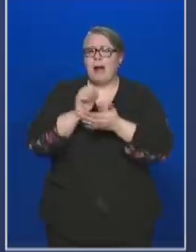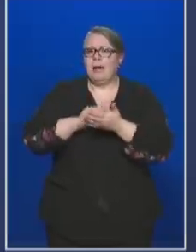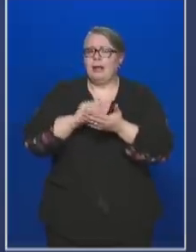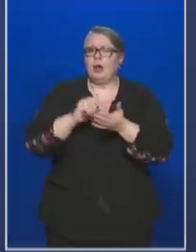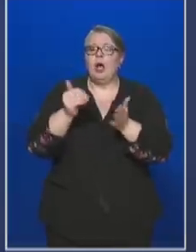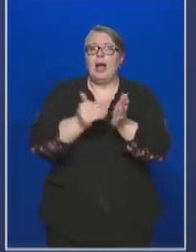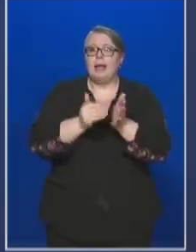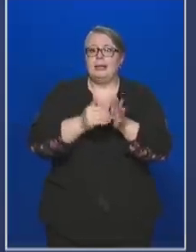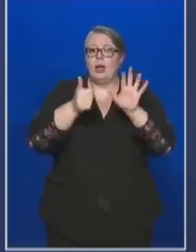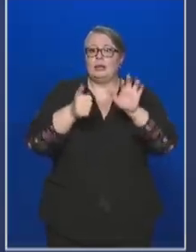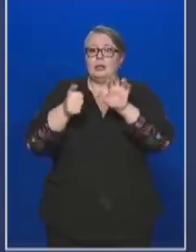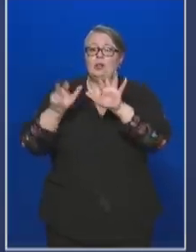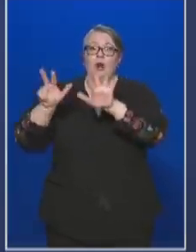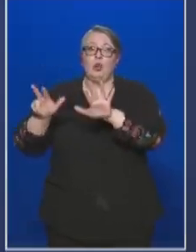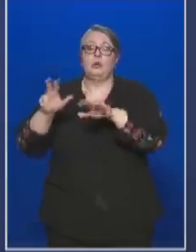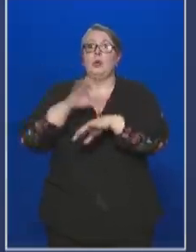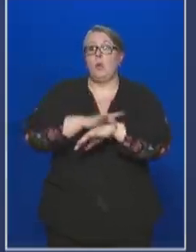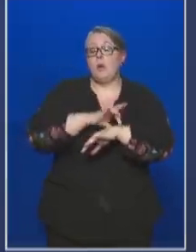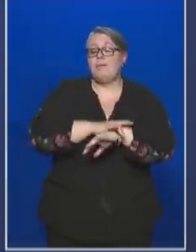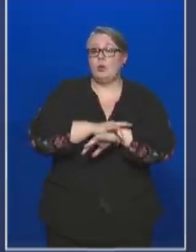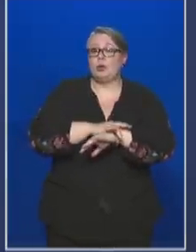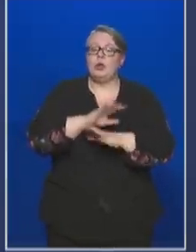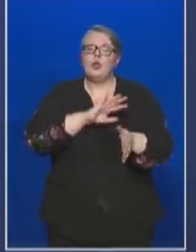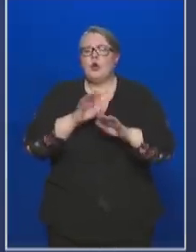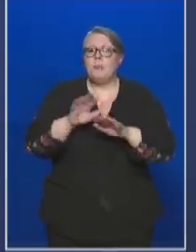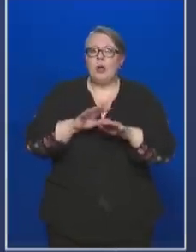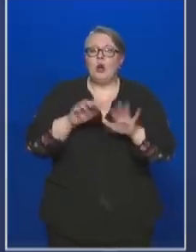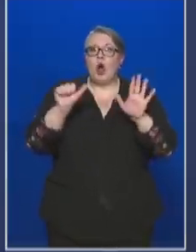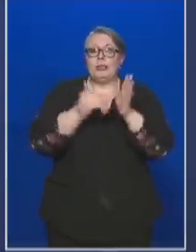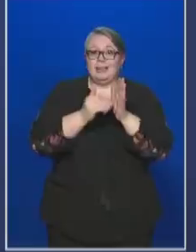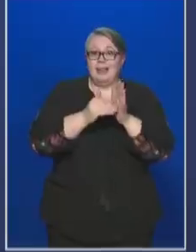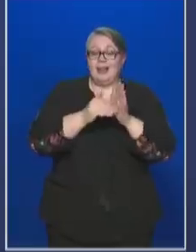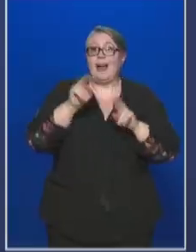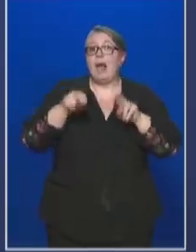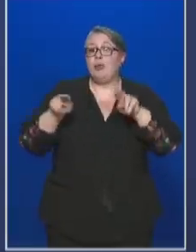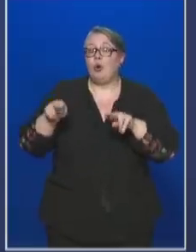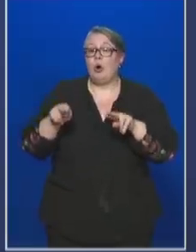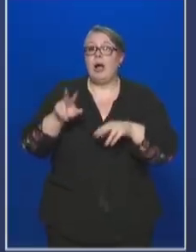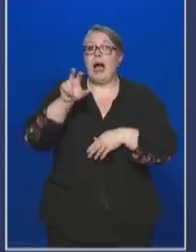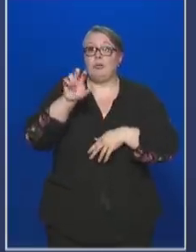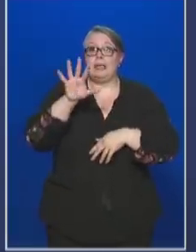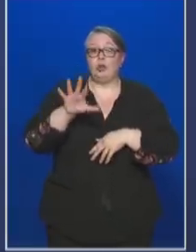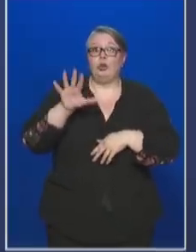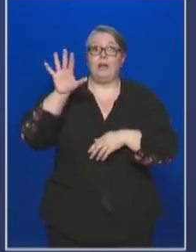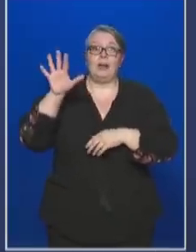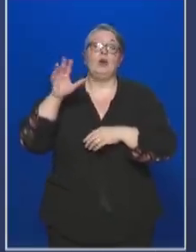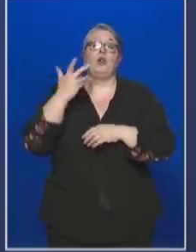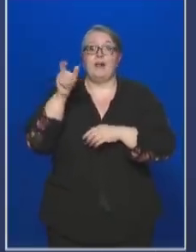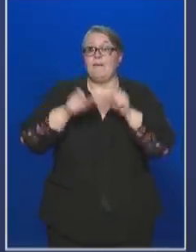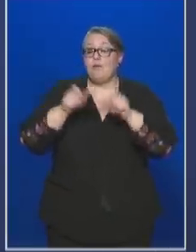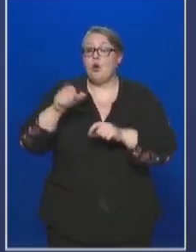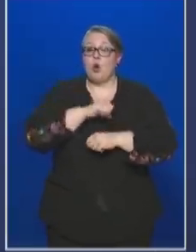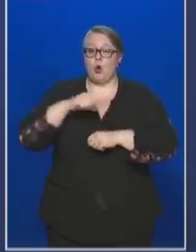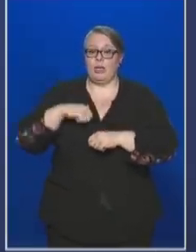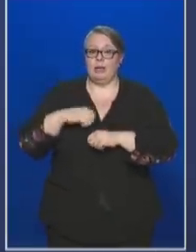1668 orvos, közel 6000 ápoló, és 350 önkéntes.